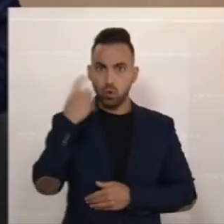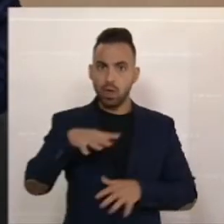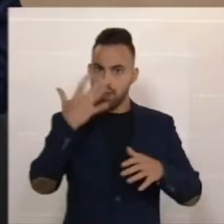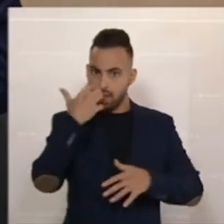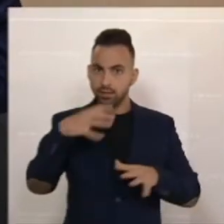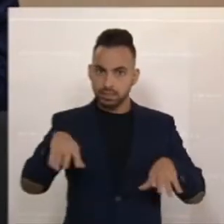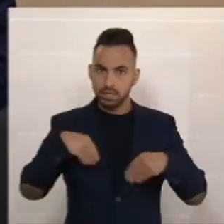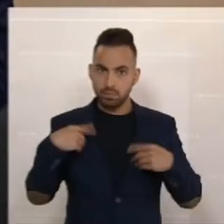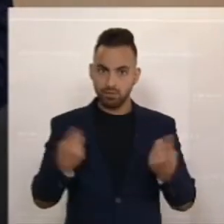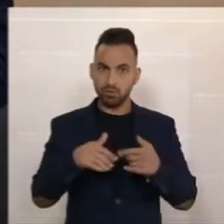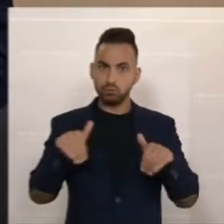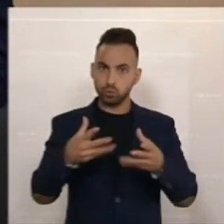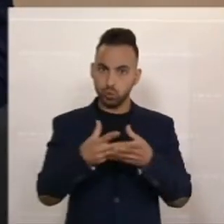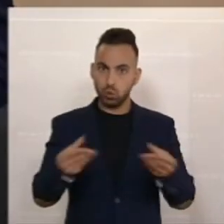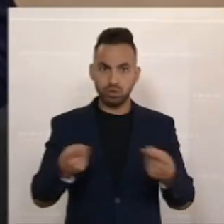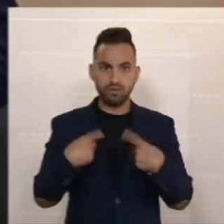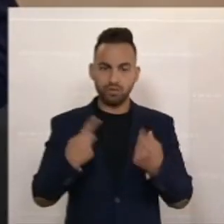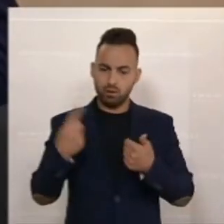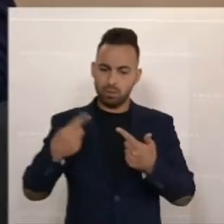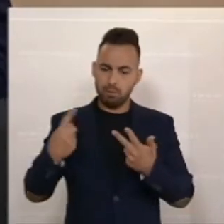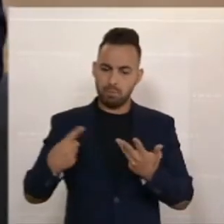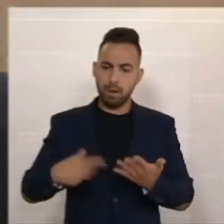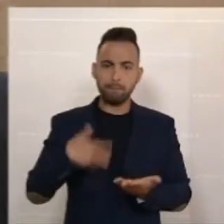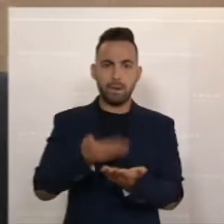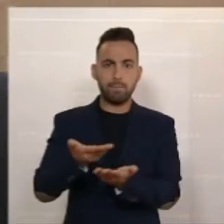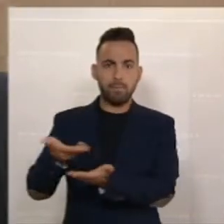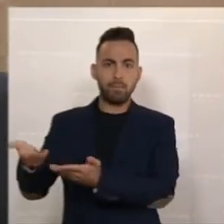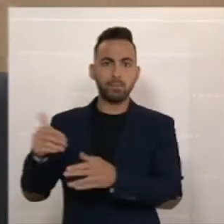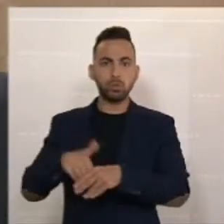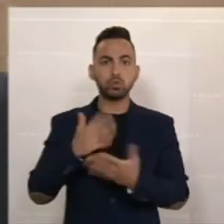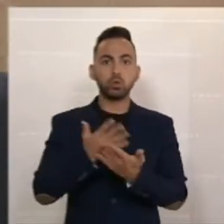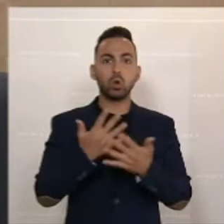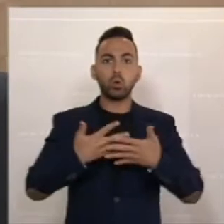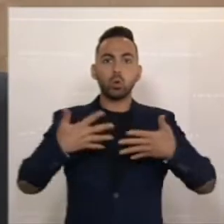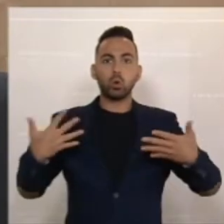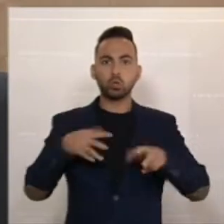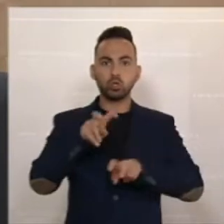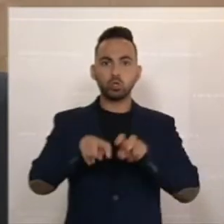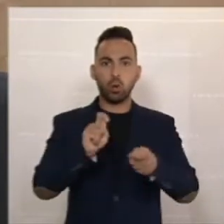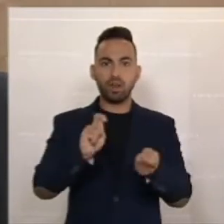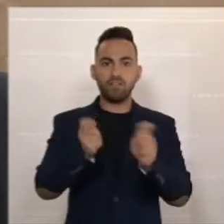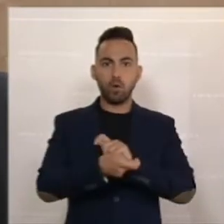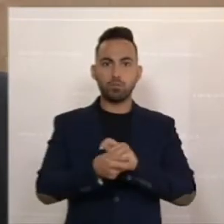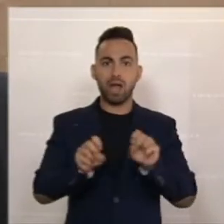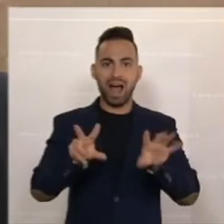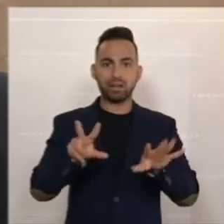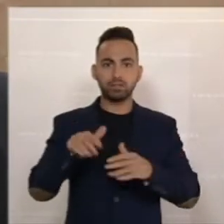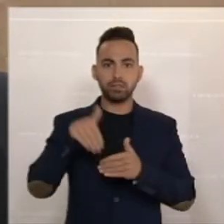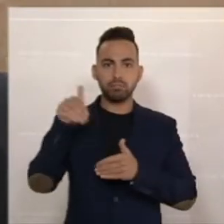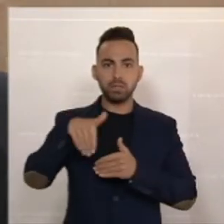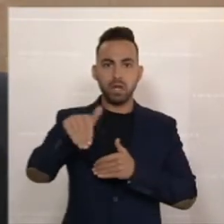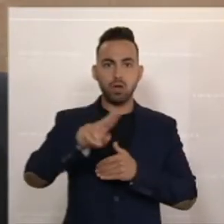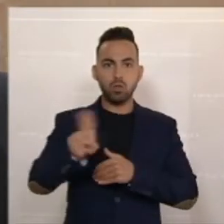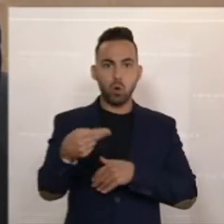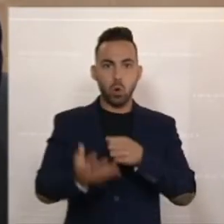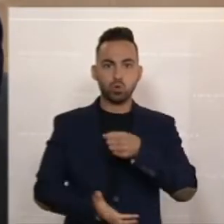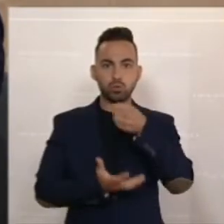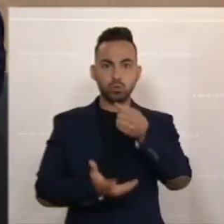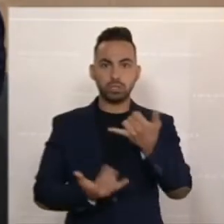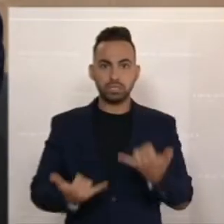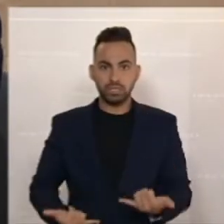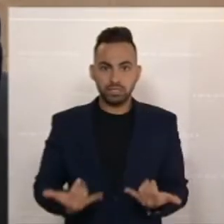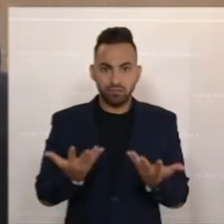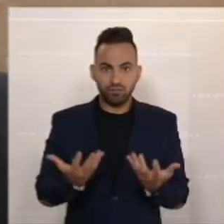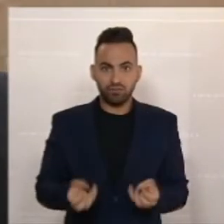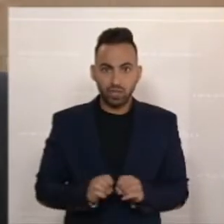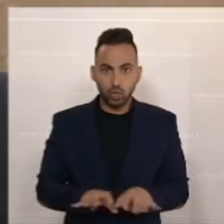wir müssen sie lösen und wir machen das mehrfach. Die große Steuerreform, die beschlossen worden ist mit 18 Milliarden Euro Volumen, beginnt jetzt